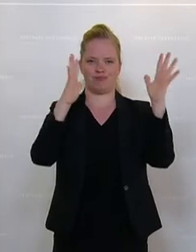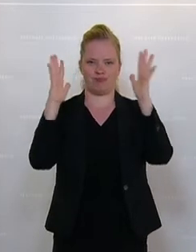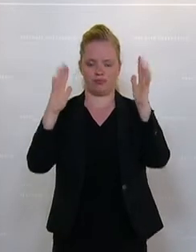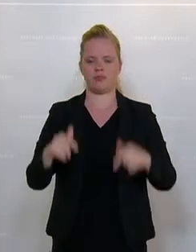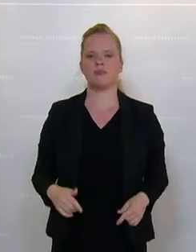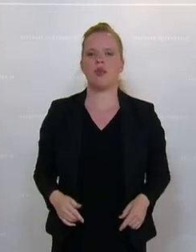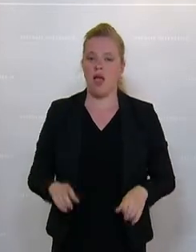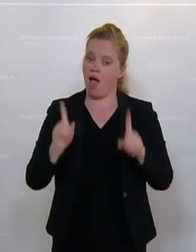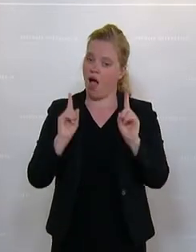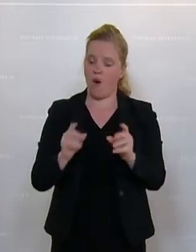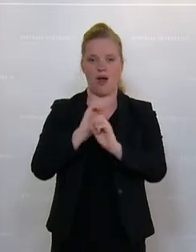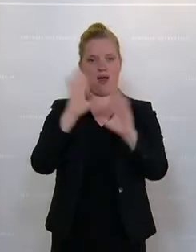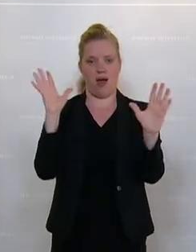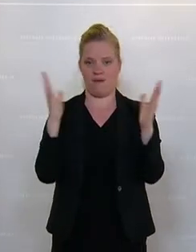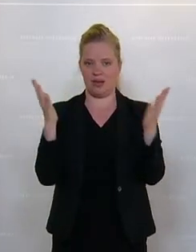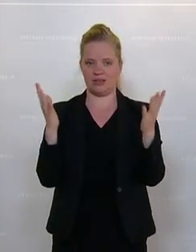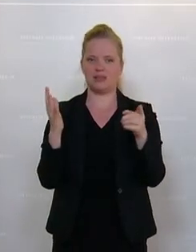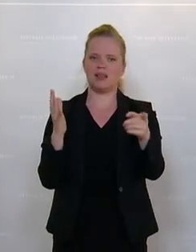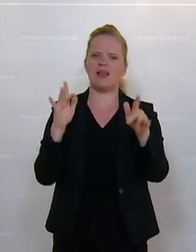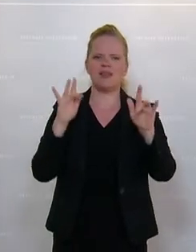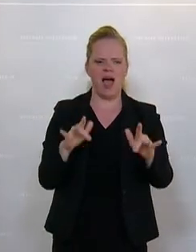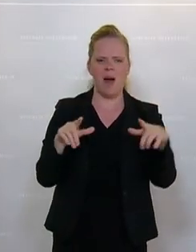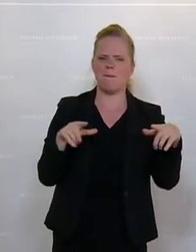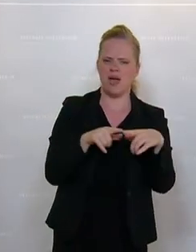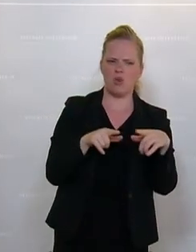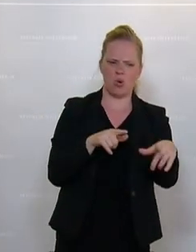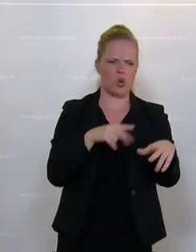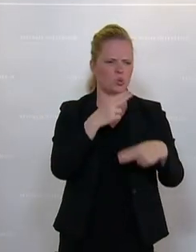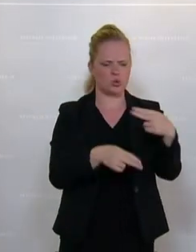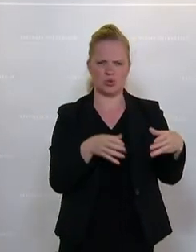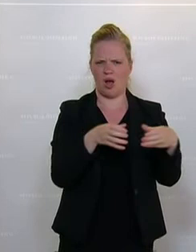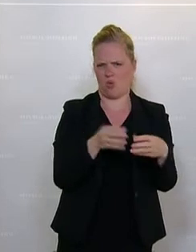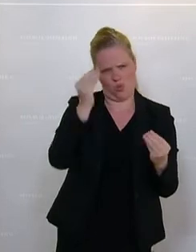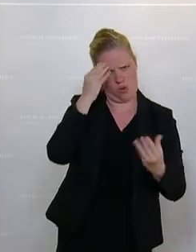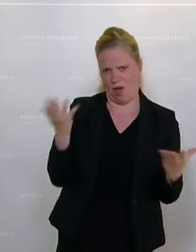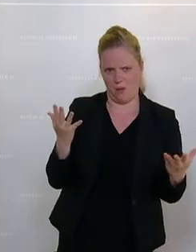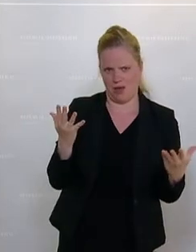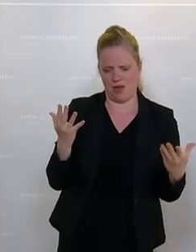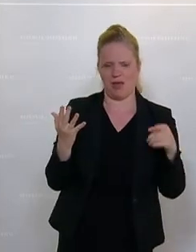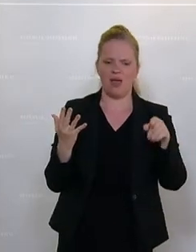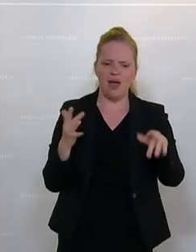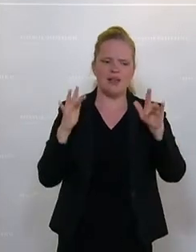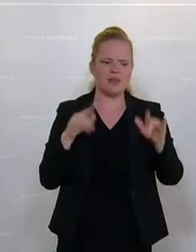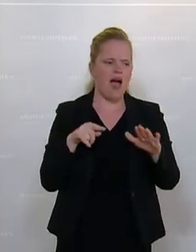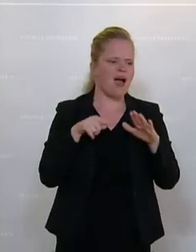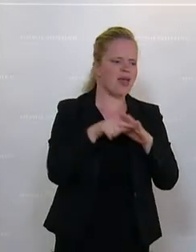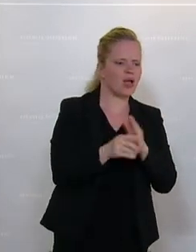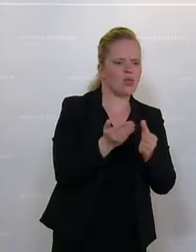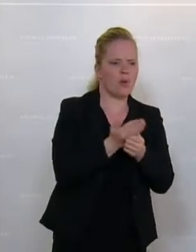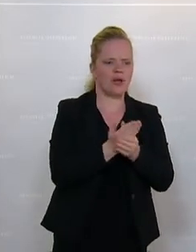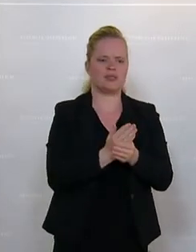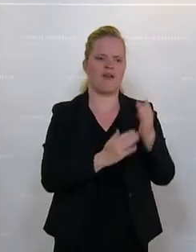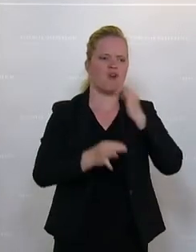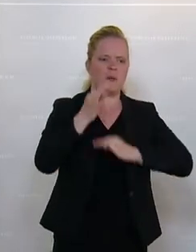Und es ist einfach Tatsache, dass Sie mit den unglaublichsten Methoden ergehen im Untersuchungsausschuss. Sie liegen Dokumente, Informationsstufe 2, Sie